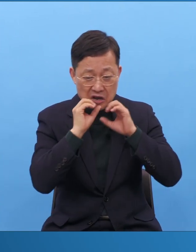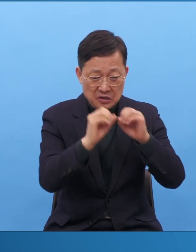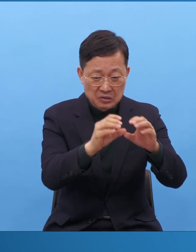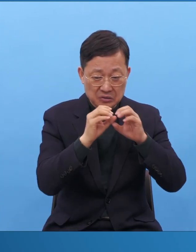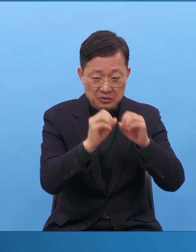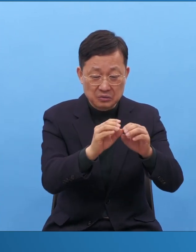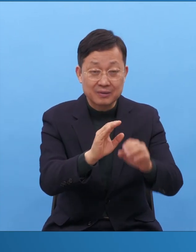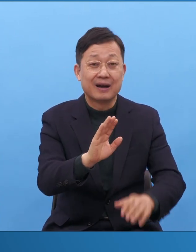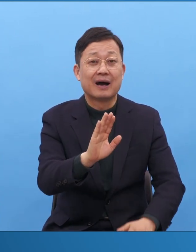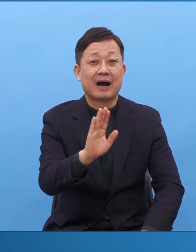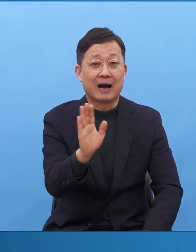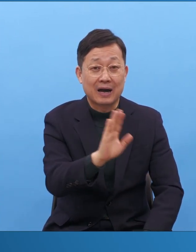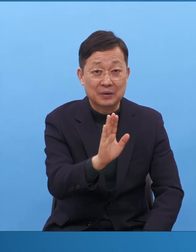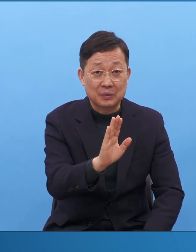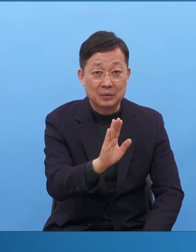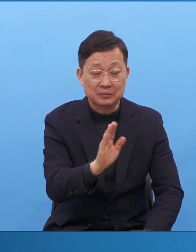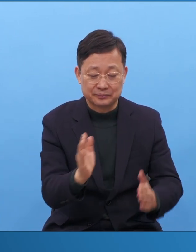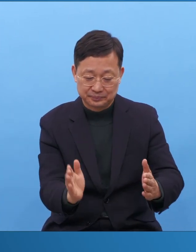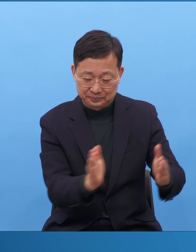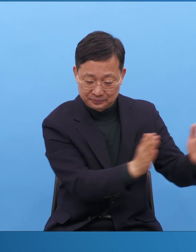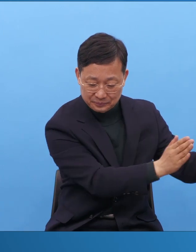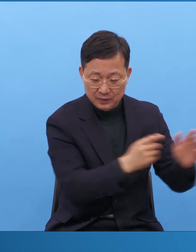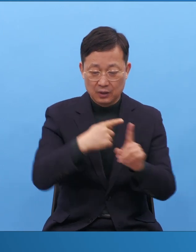교회 안에 세 가지 뜰을 준비하는 거예요.